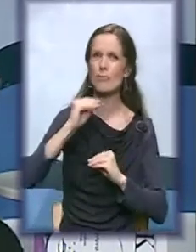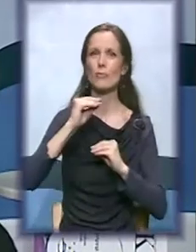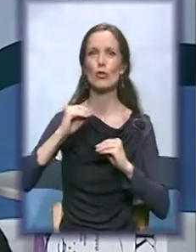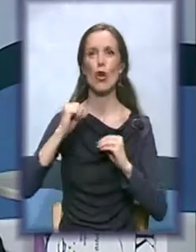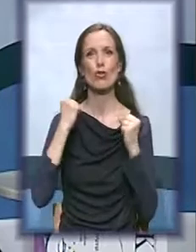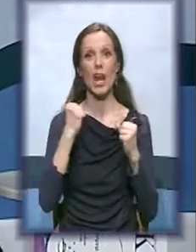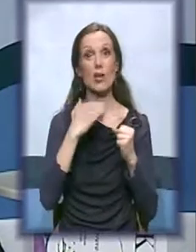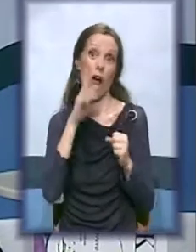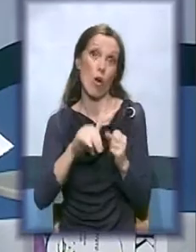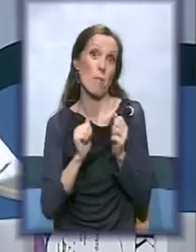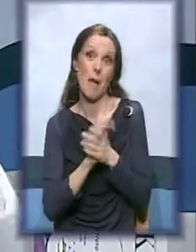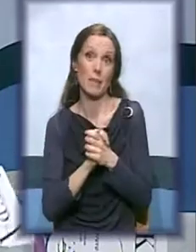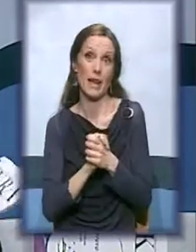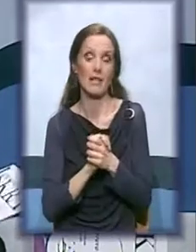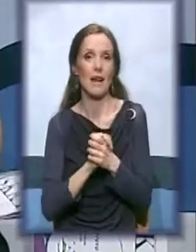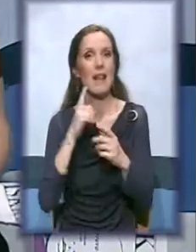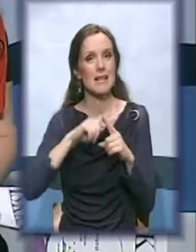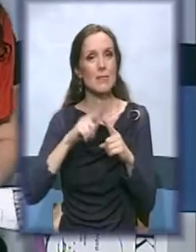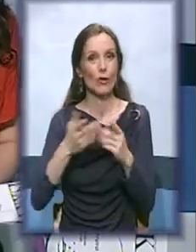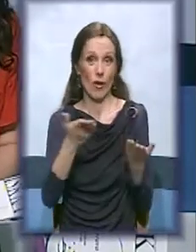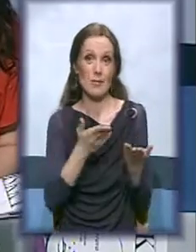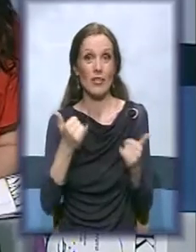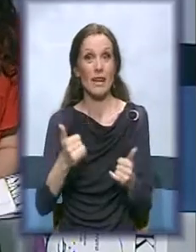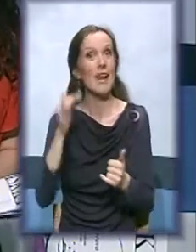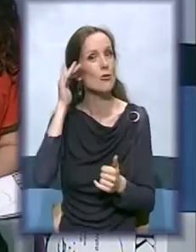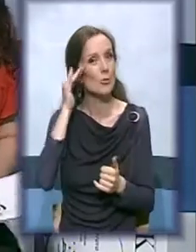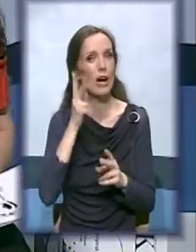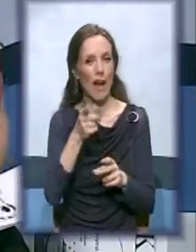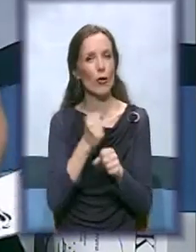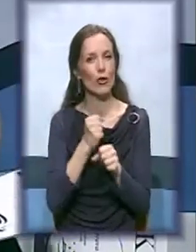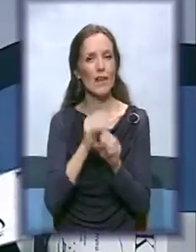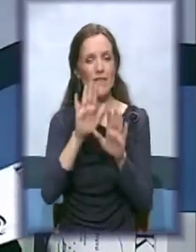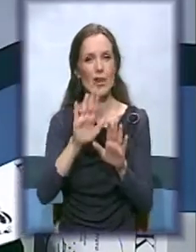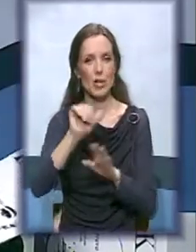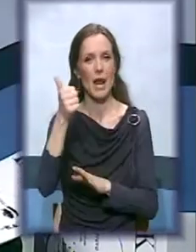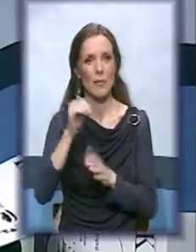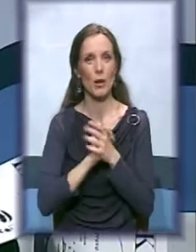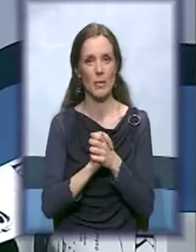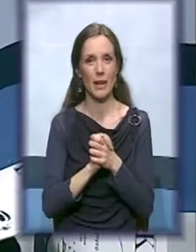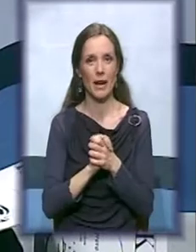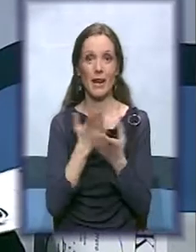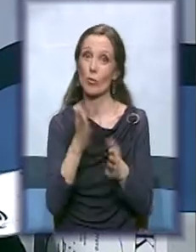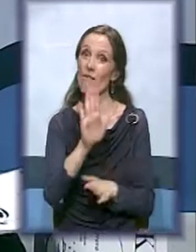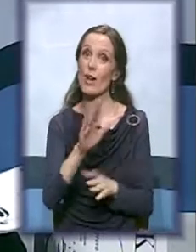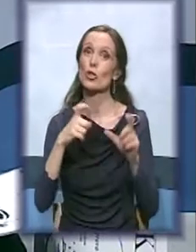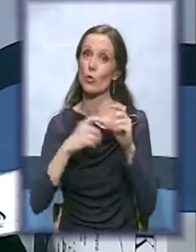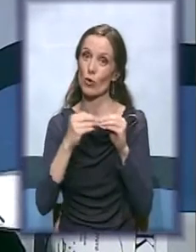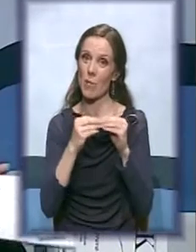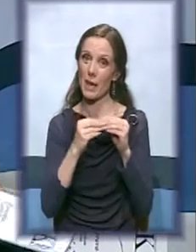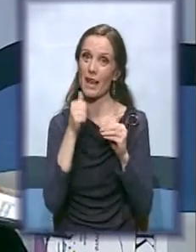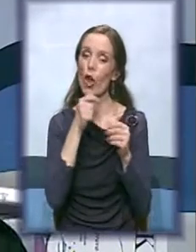prijatelji, upravo ste ovde bili da poslušate kako to rade vaši najbolji prijatelji. Tu je vaš studio B i